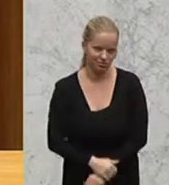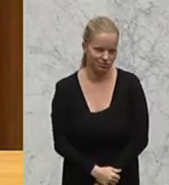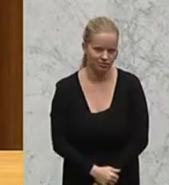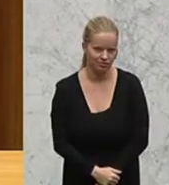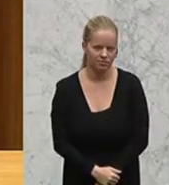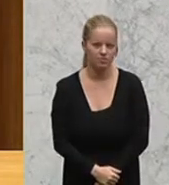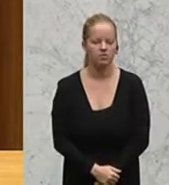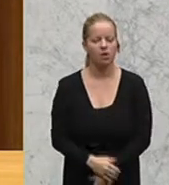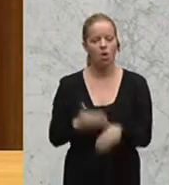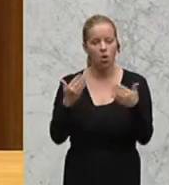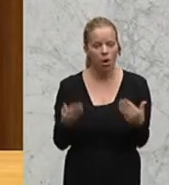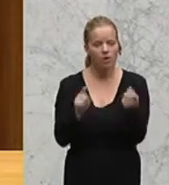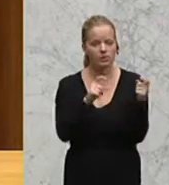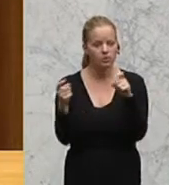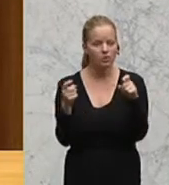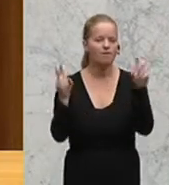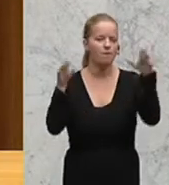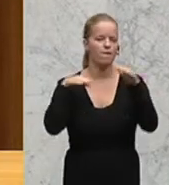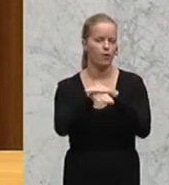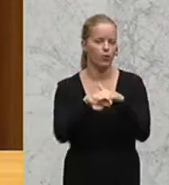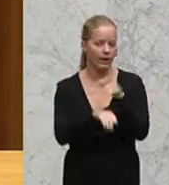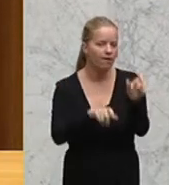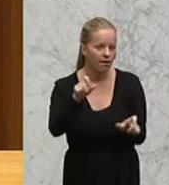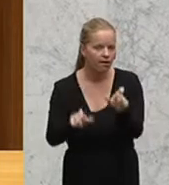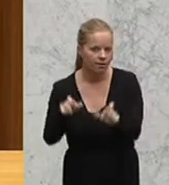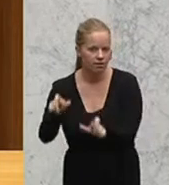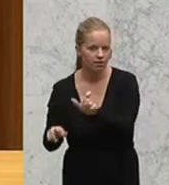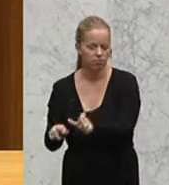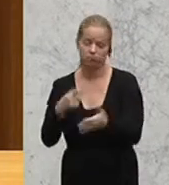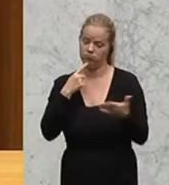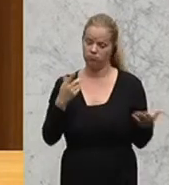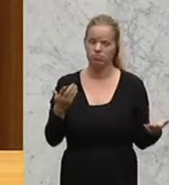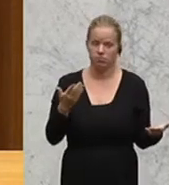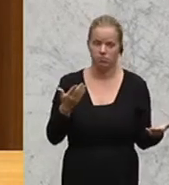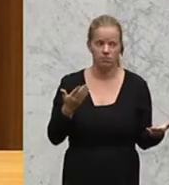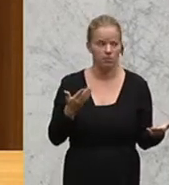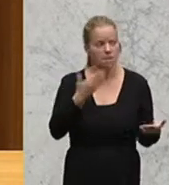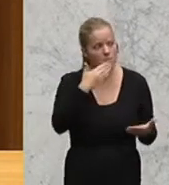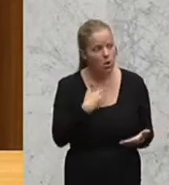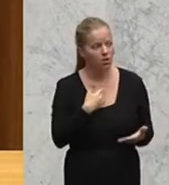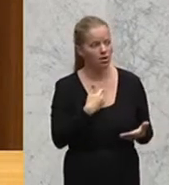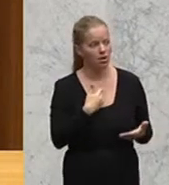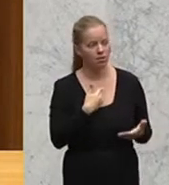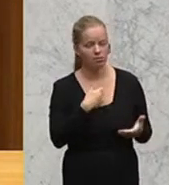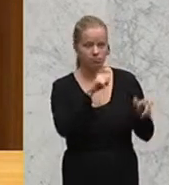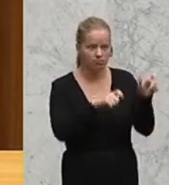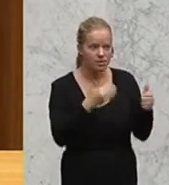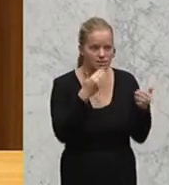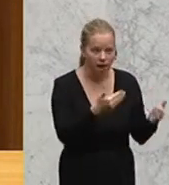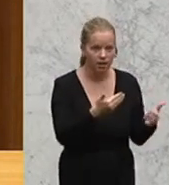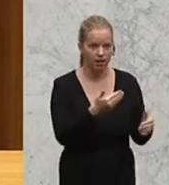Heute diskutieren wir über die Flüchtlinge. Und ich möchte all denjenigen danken, die uns als europäischen